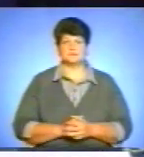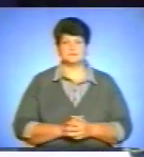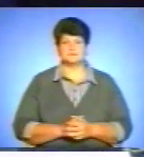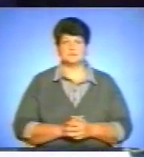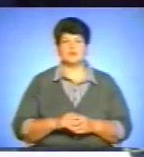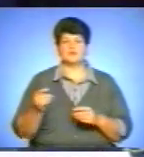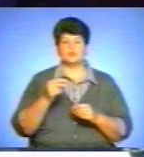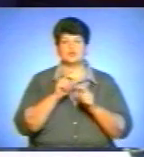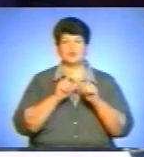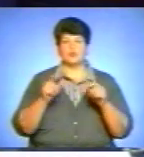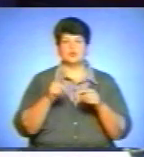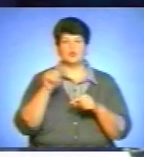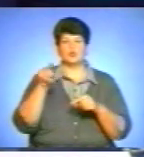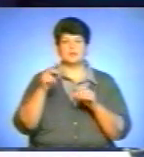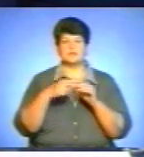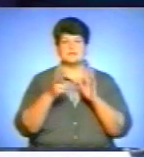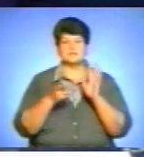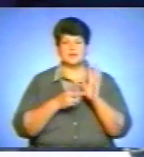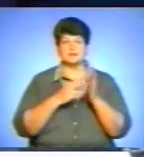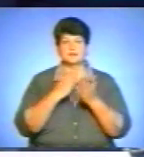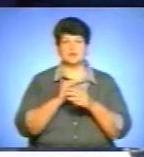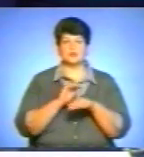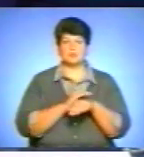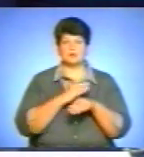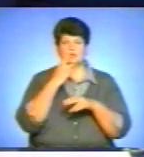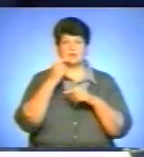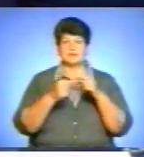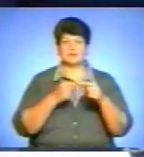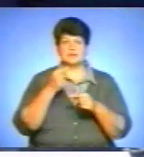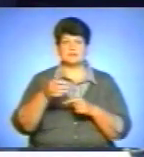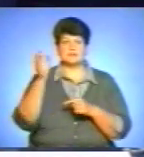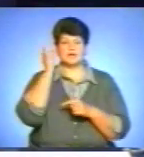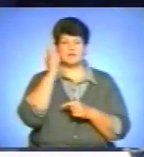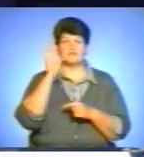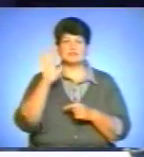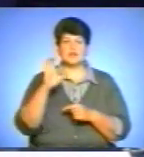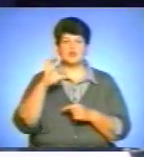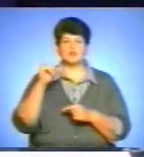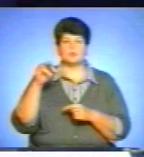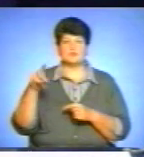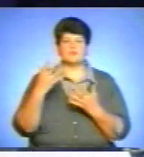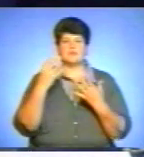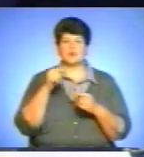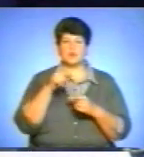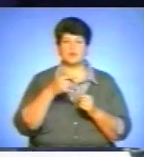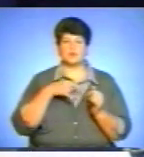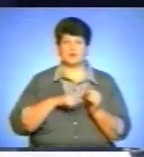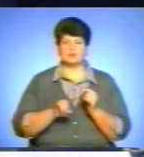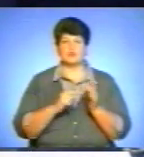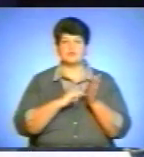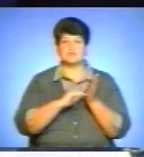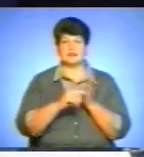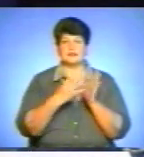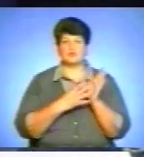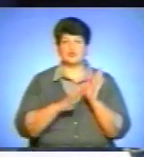тернопільській школі номер 17 стало доброю традицією згадувати Василя Сухомлинського у день його народження. Про візначення 94